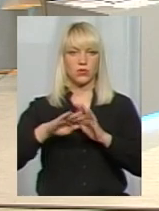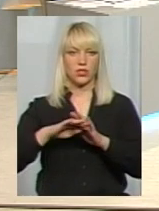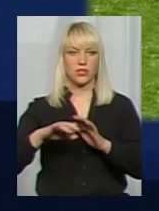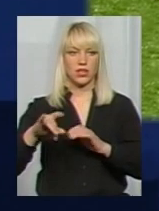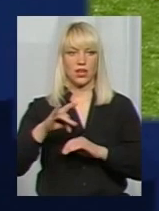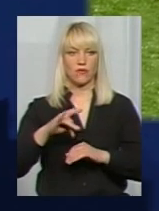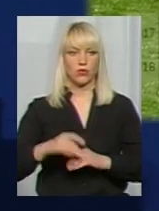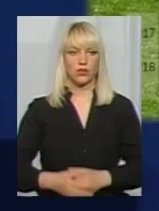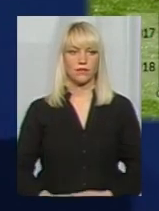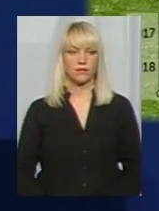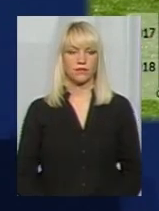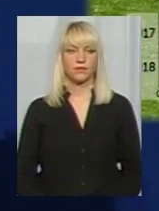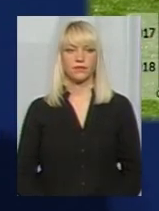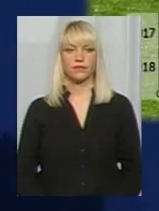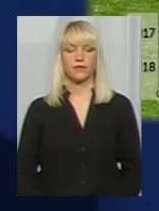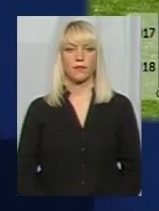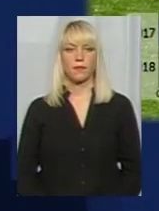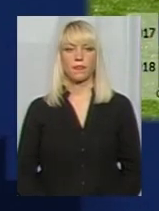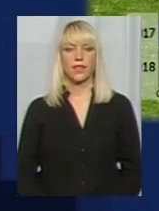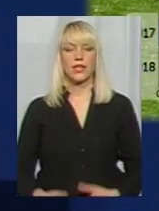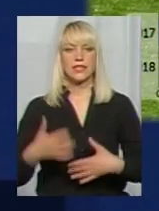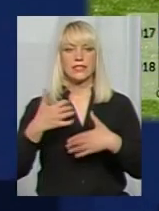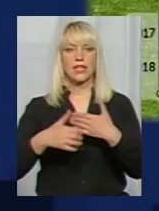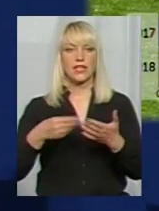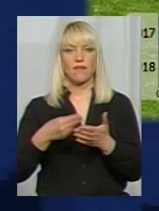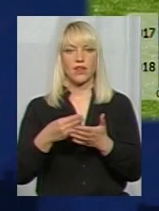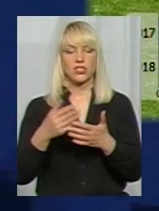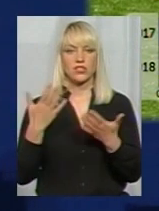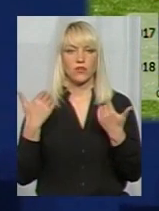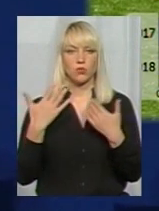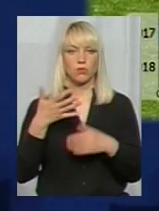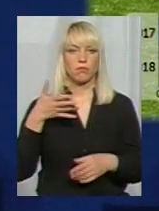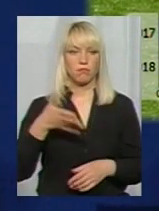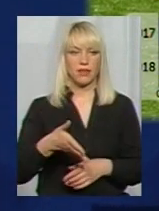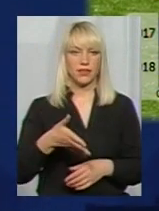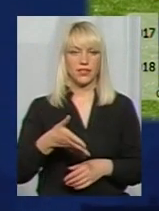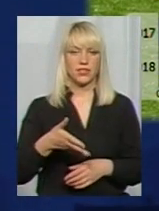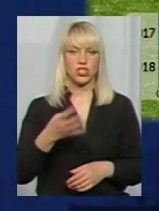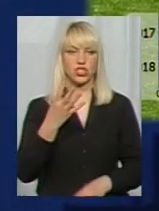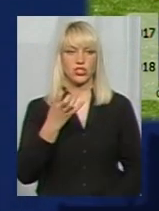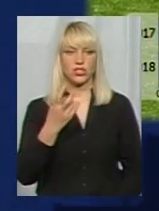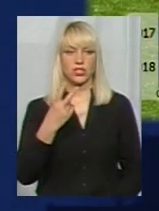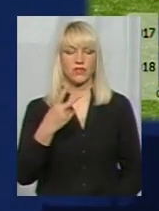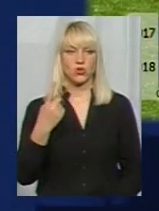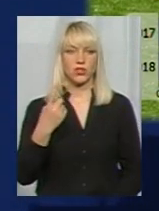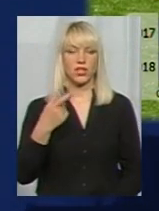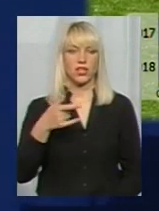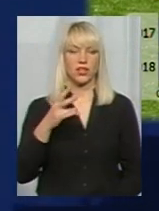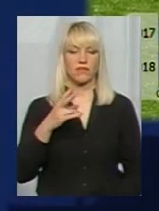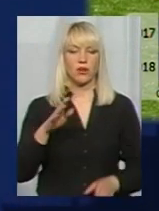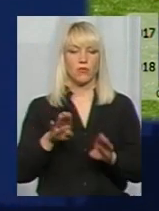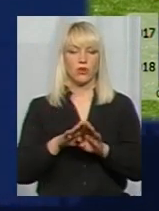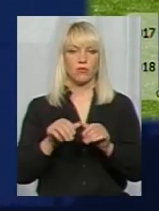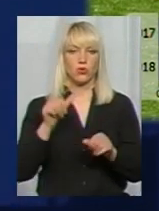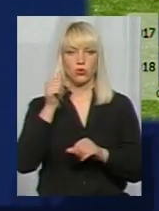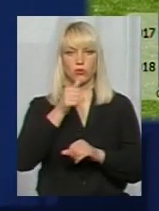інфографіку. Середня вартість відпочинку становить 5 421 гривню, порівняно з минулим